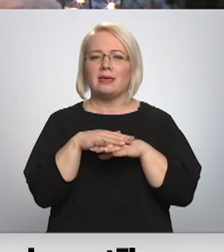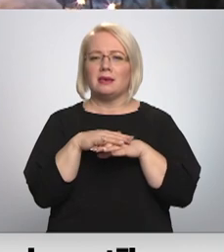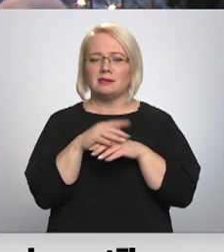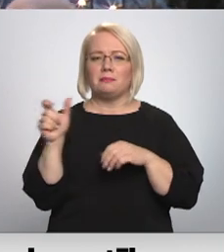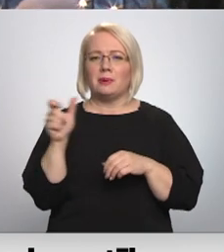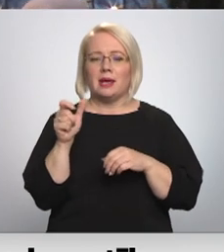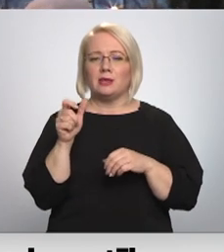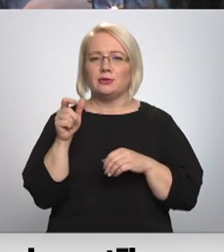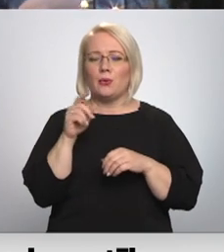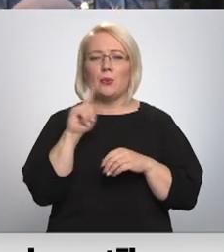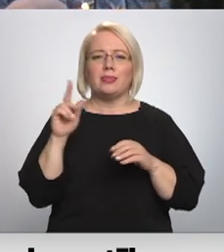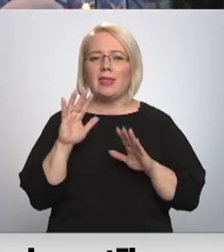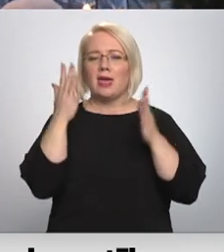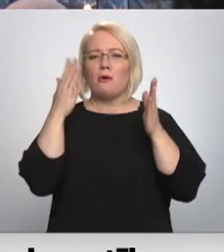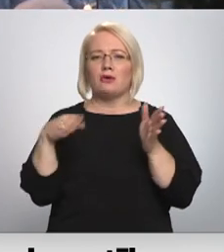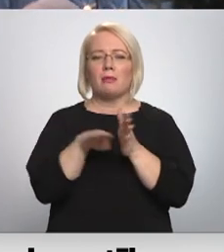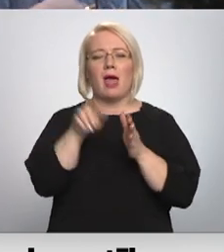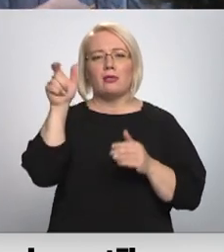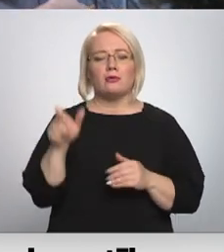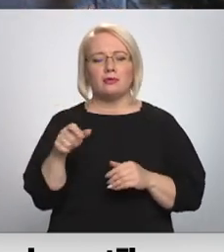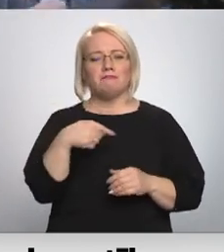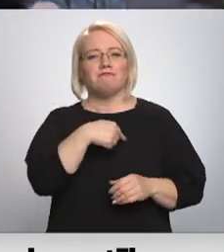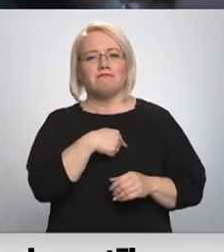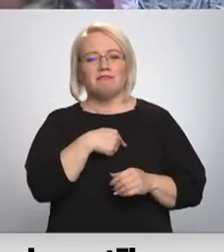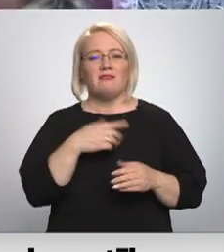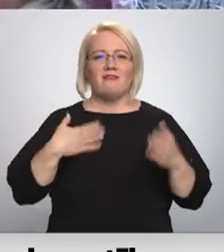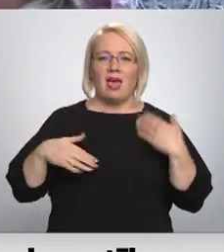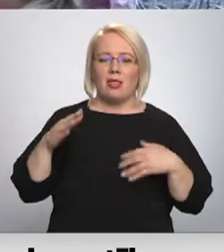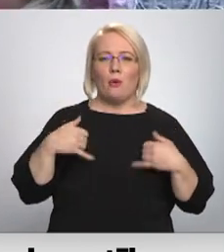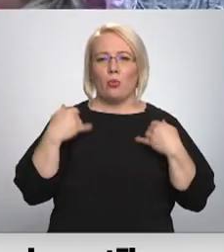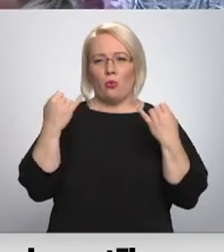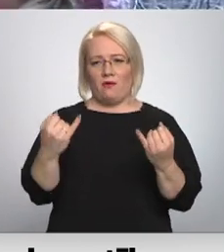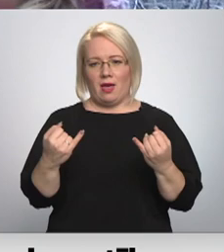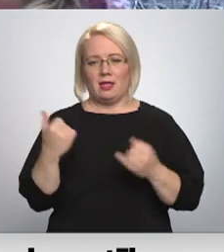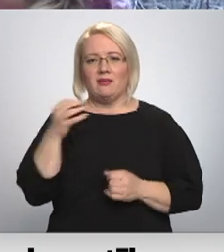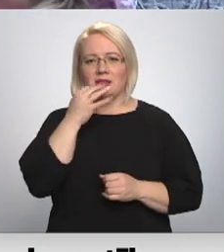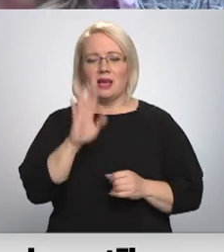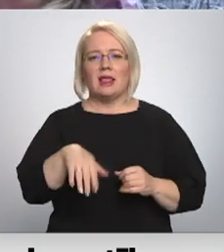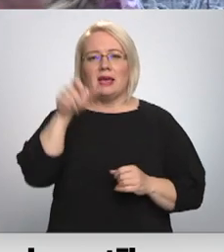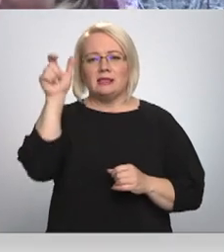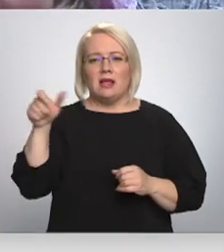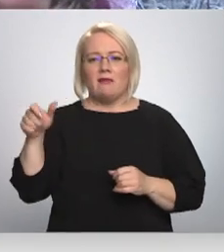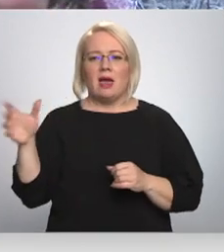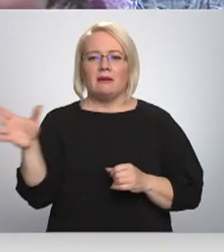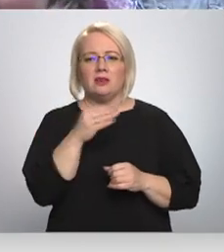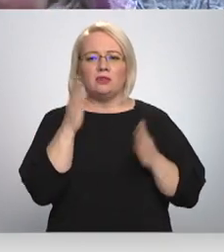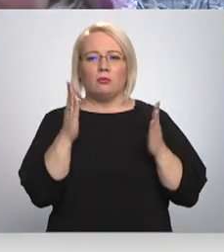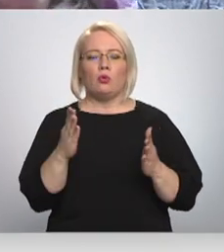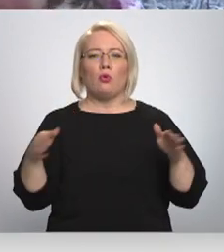ikvienam nejaušiem klātsošiem liek kaut ko vēlēties un novēlēt. Cilvēki visi būtu vienots šajā laikā.